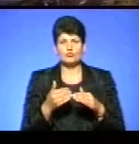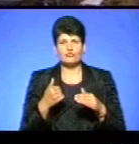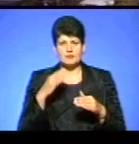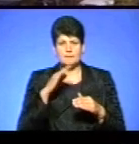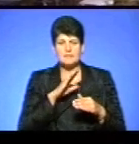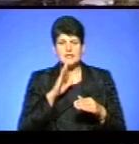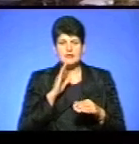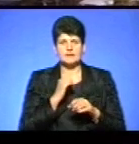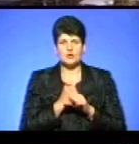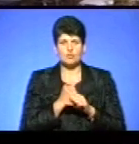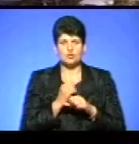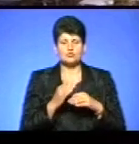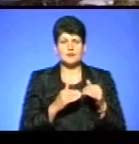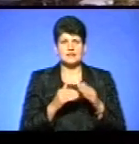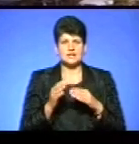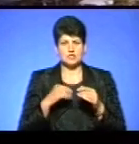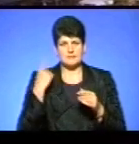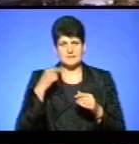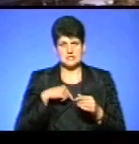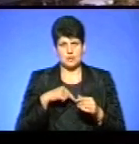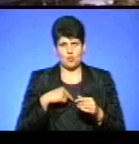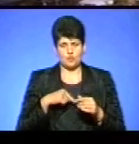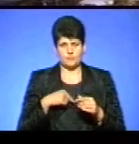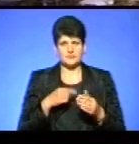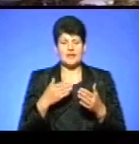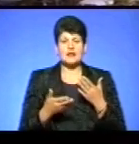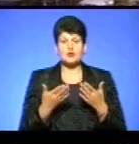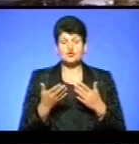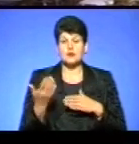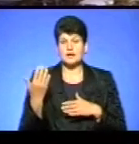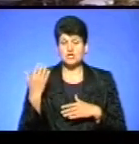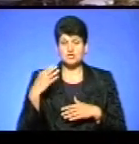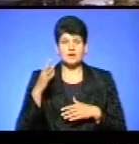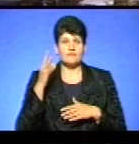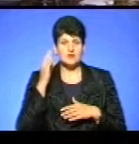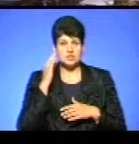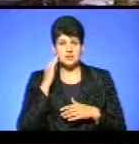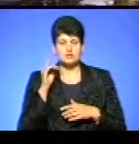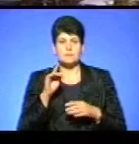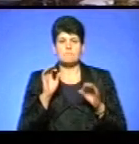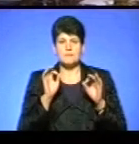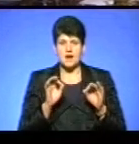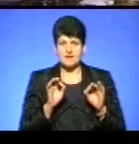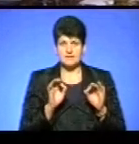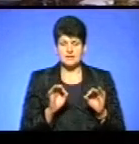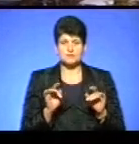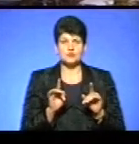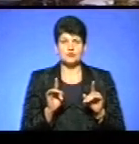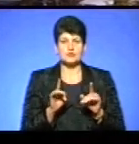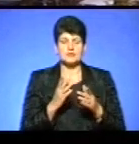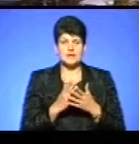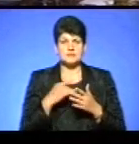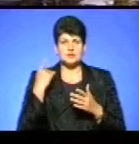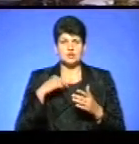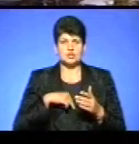на роботу з практичним психологом. Тобто, якщо раніше вважалося правильним, що якщо є психологічна